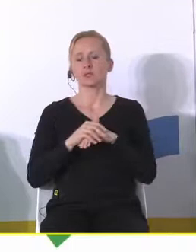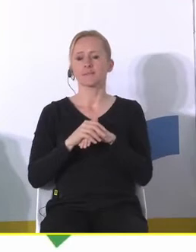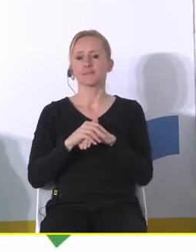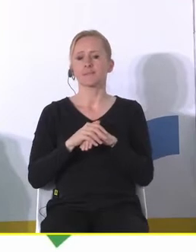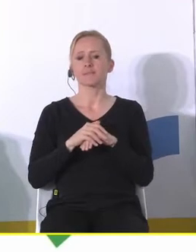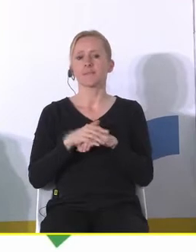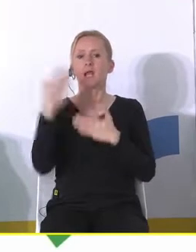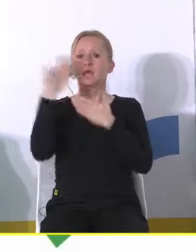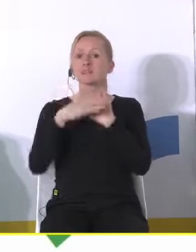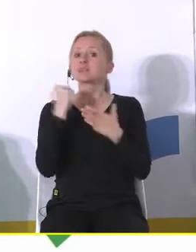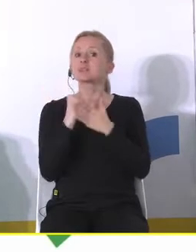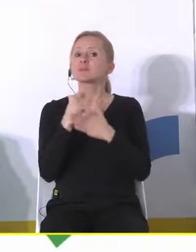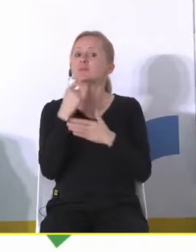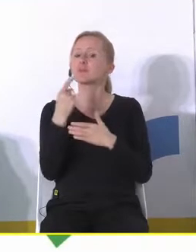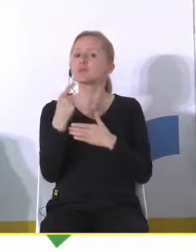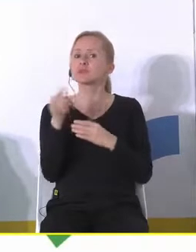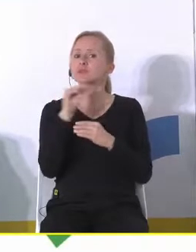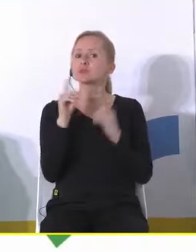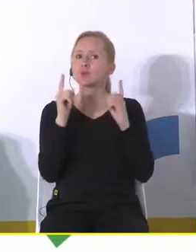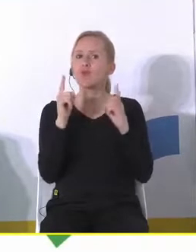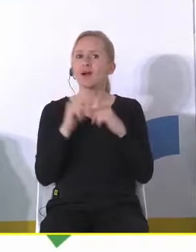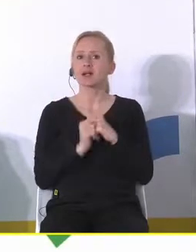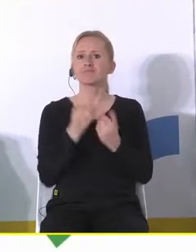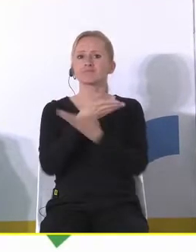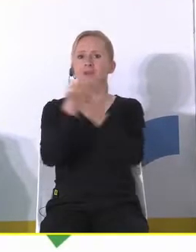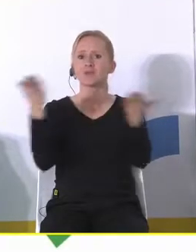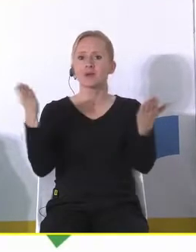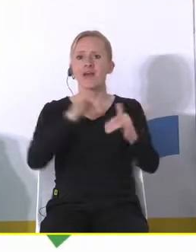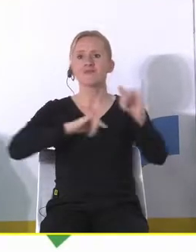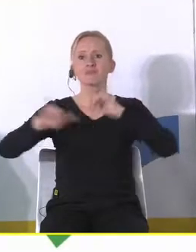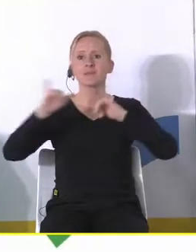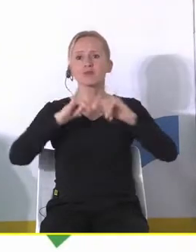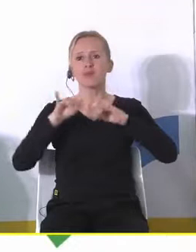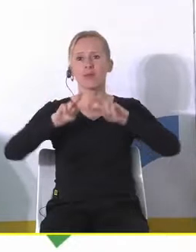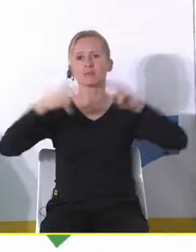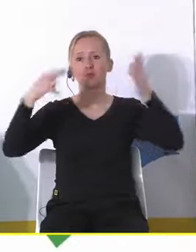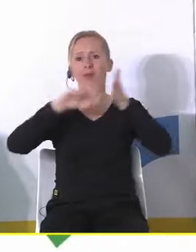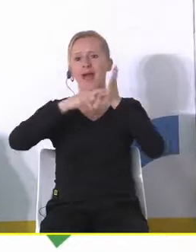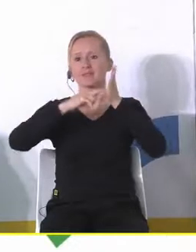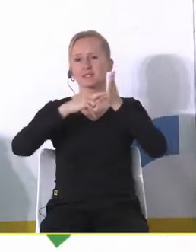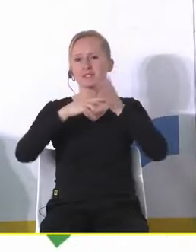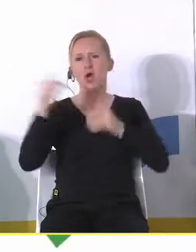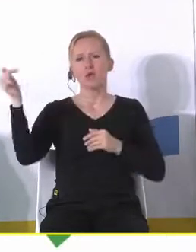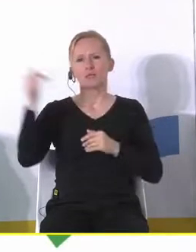i ostatnia rzecz na którą chciałbym zwrócić uwagę drodzy Państwo w samorządach na poziomie administracyjnym powinno się prowadzić